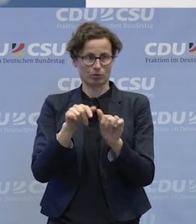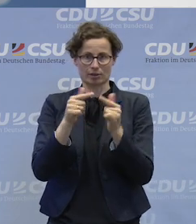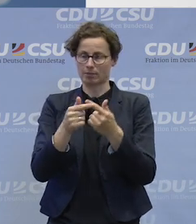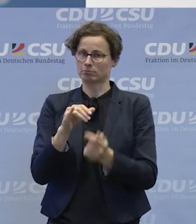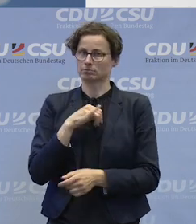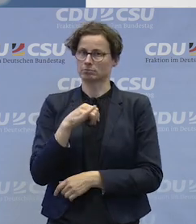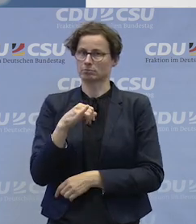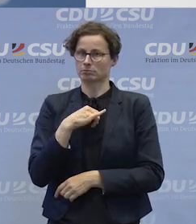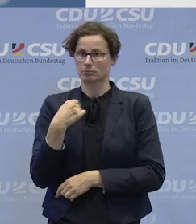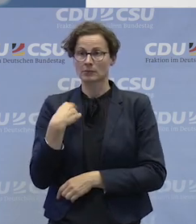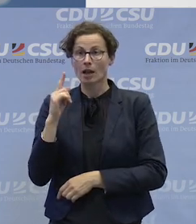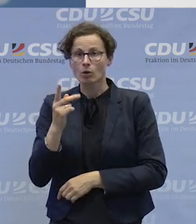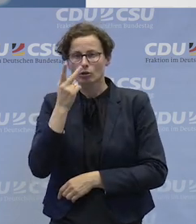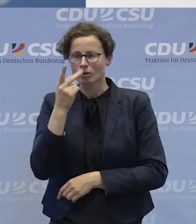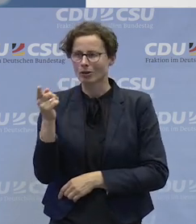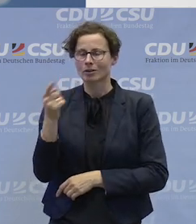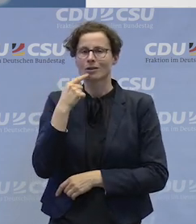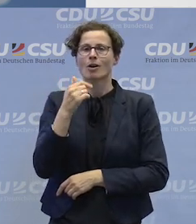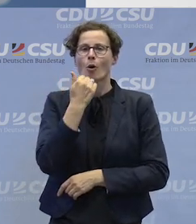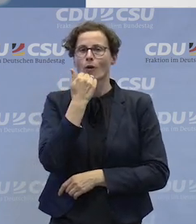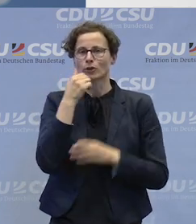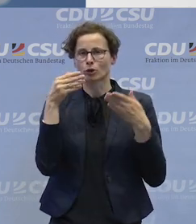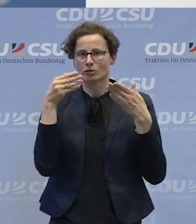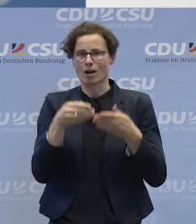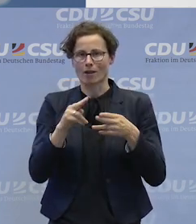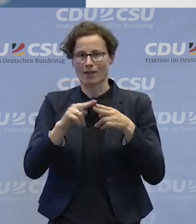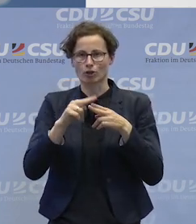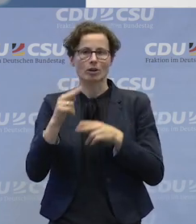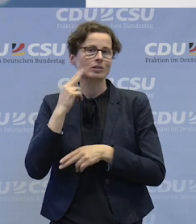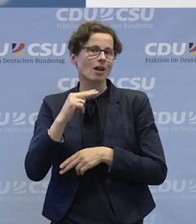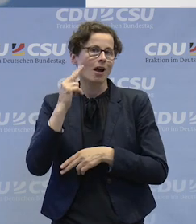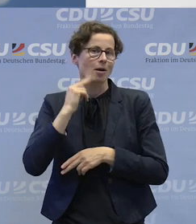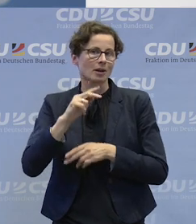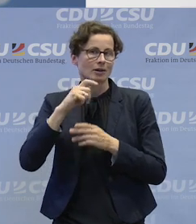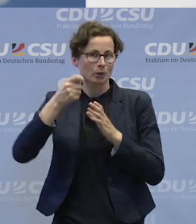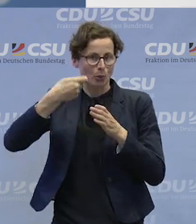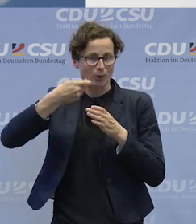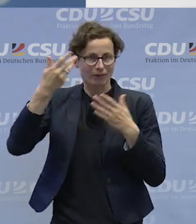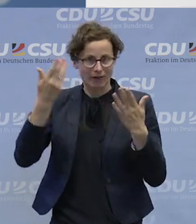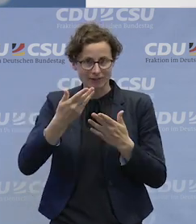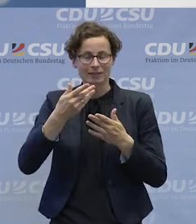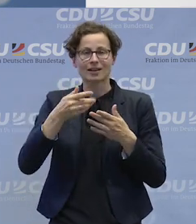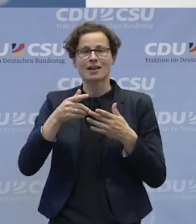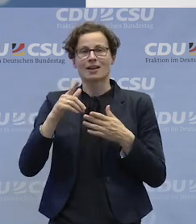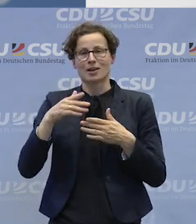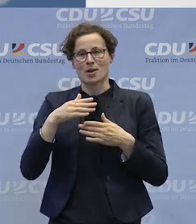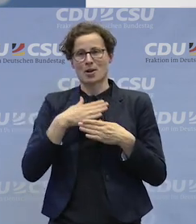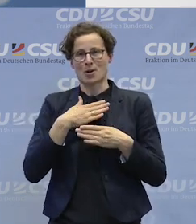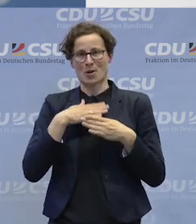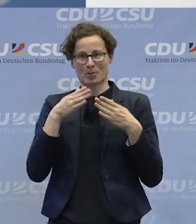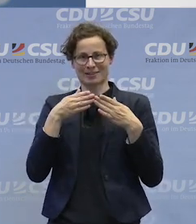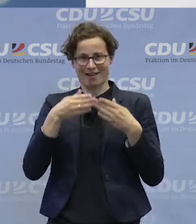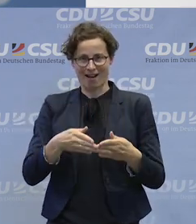auch geschaut, wie der wunderbare Joghurt aus der Hoffnungsthaler Werkstätten heißt, Lobetaler Bio, um diese Werbung an der Stelle zu